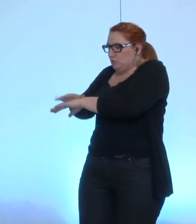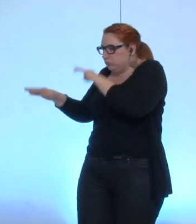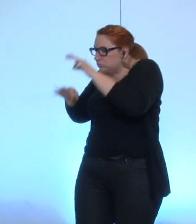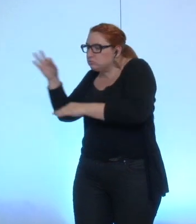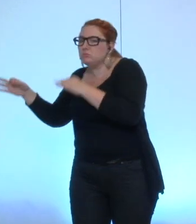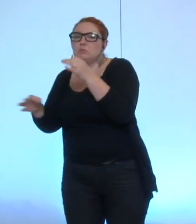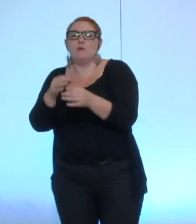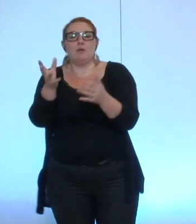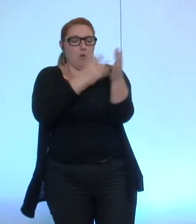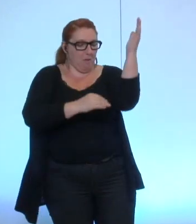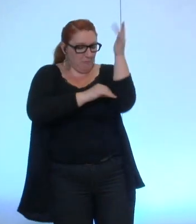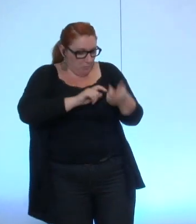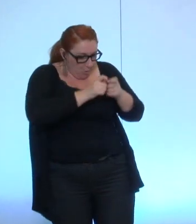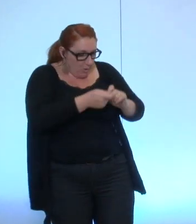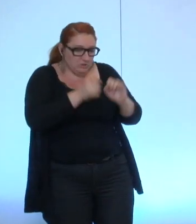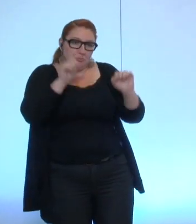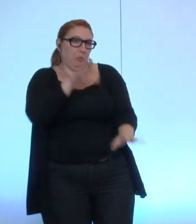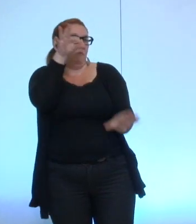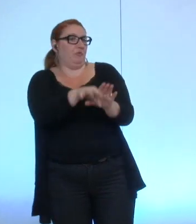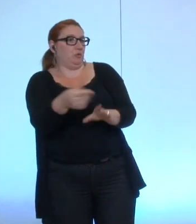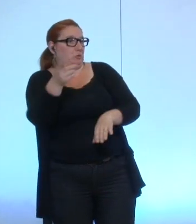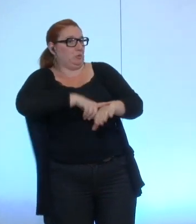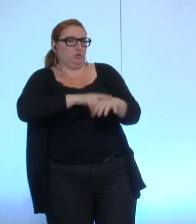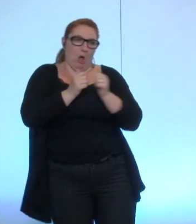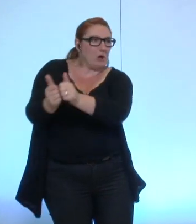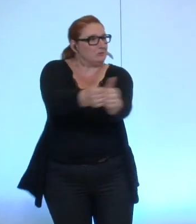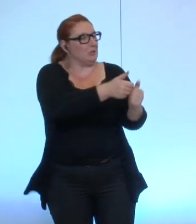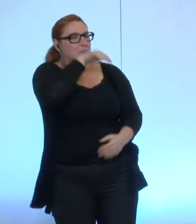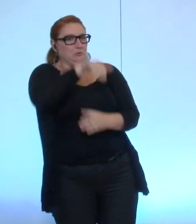-amendement dans ces cas là nous pouvons j'imagine la voter tous en coeur